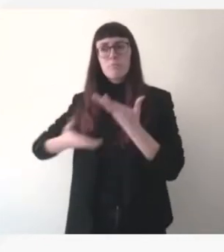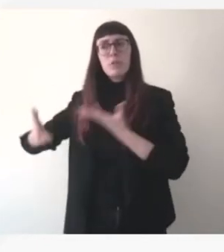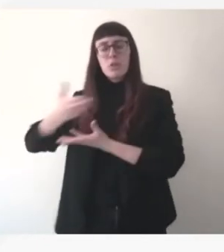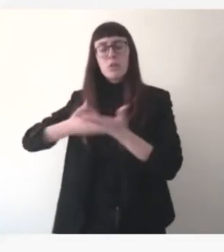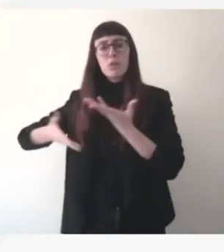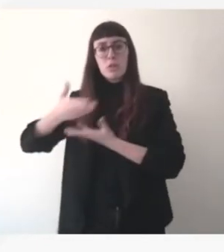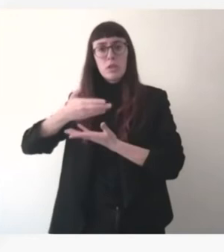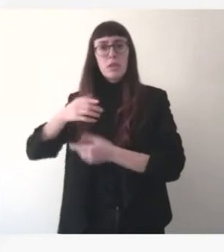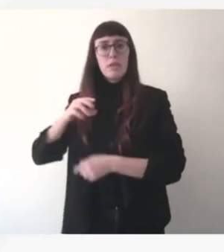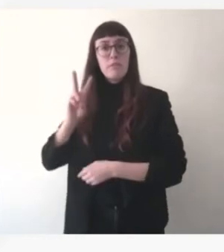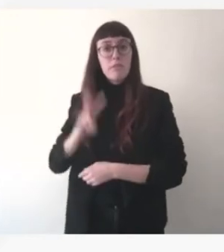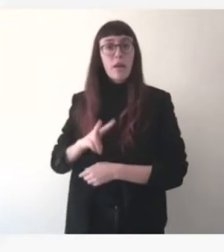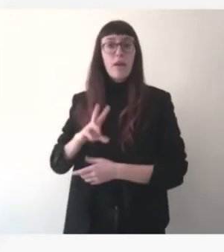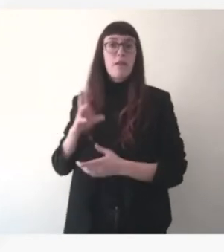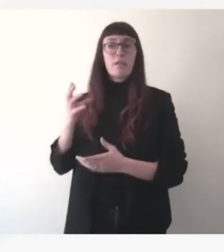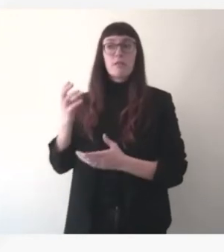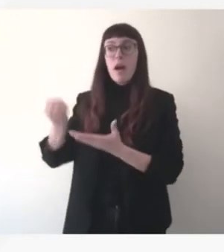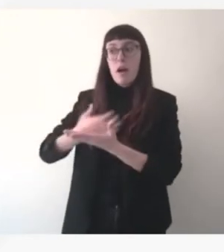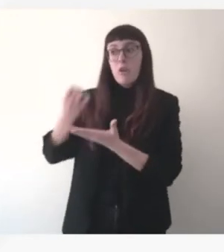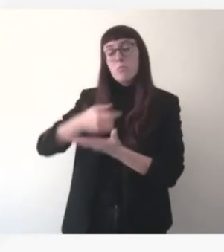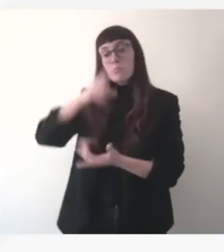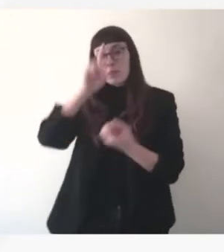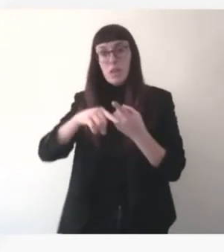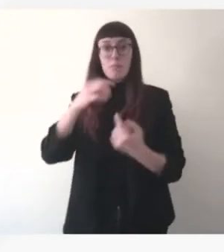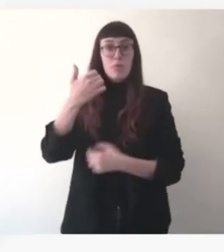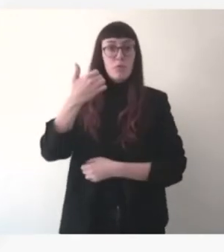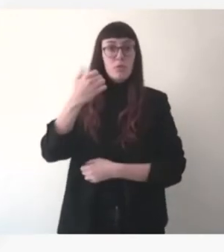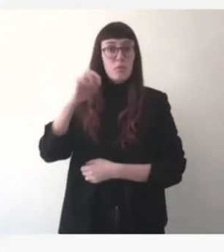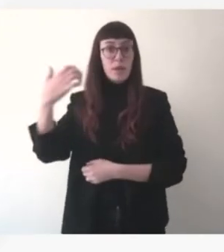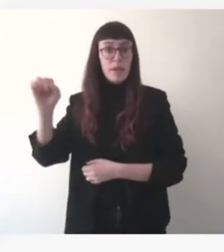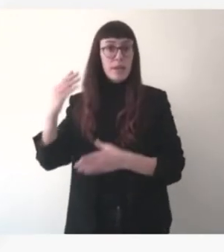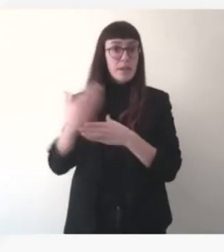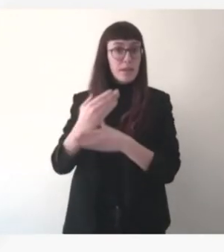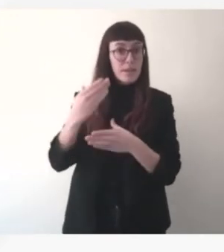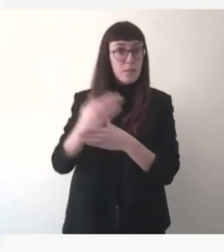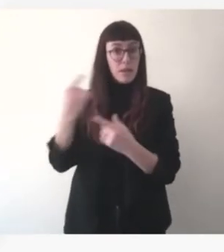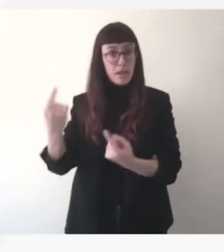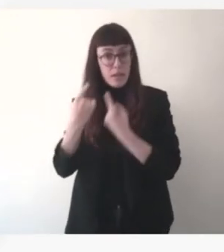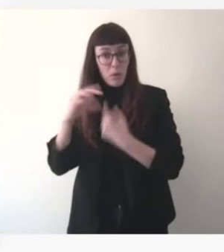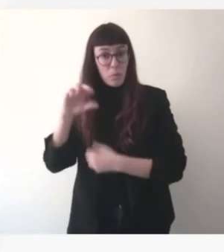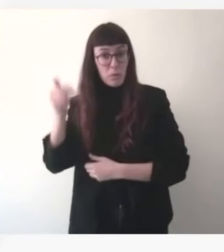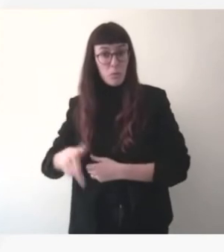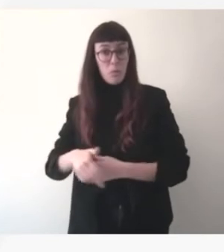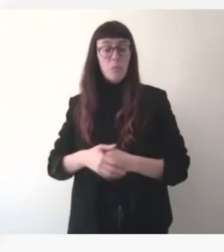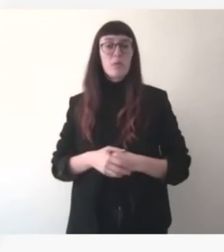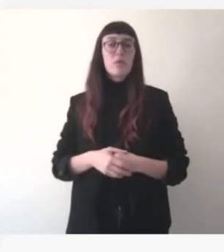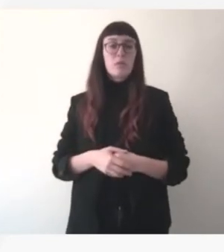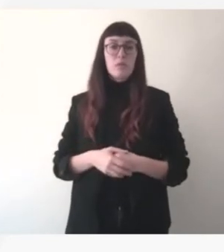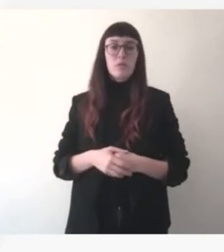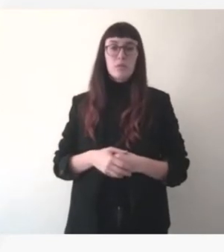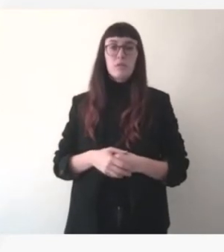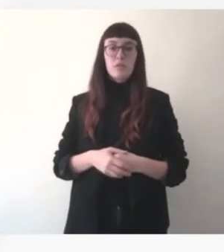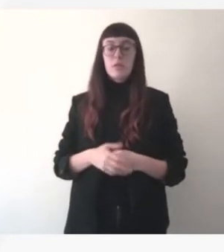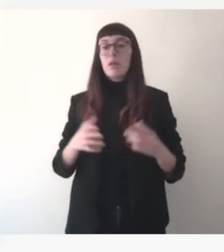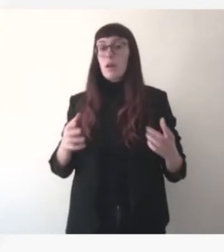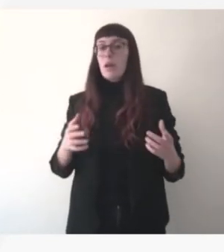le domaine cyber. Oui, ce que je peux vous dire, c'est qu'on est évidemment, nous, en Europe, en alerte, c'est clair, en alerte maximum, c'est une évidence,